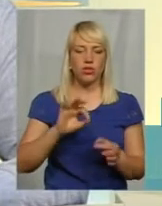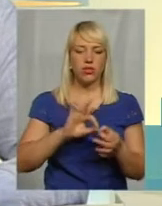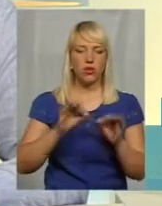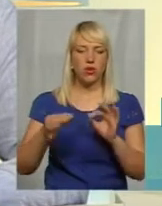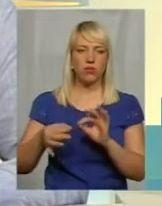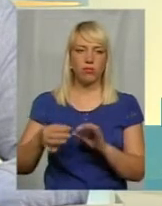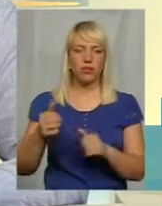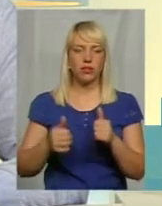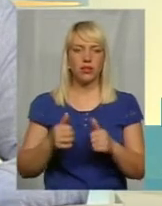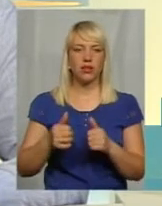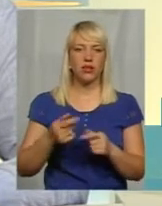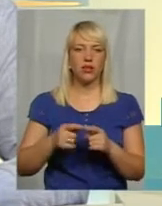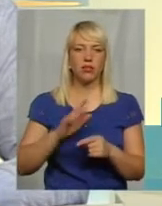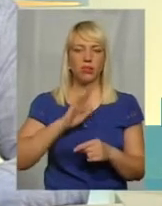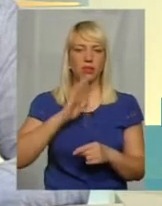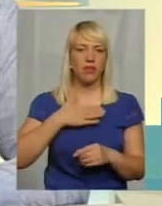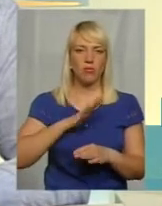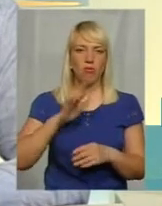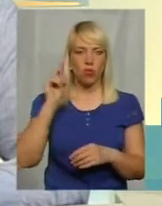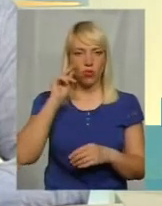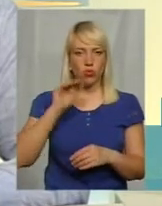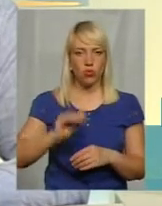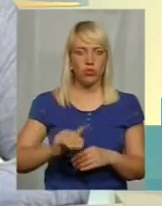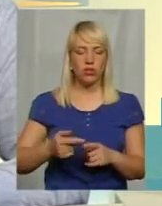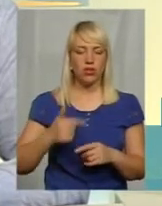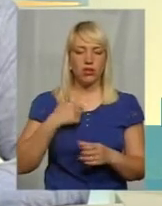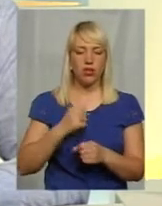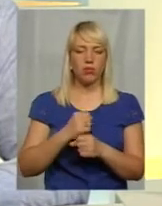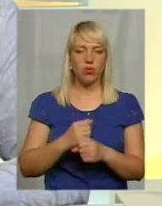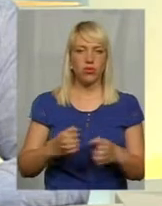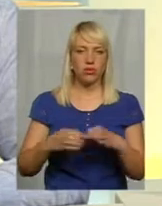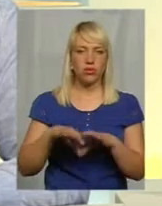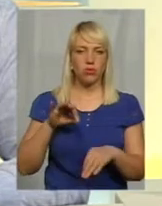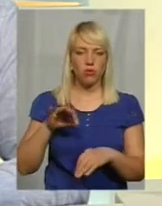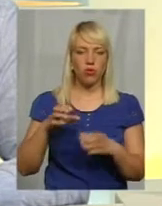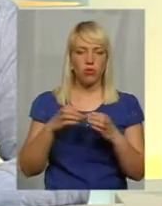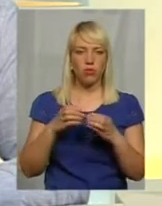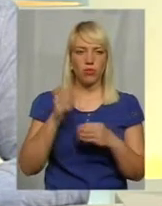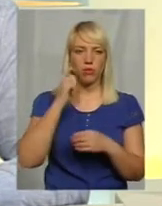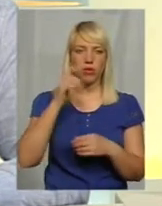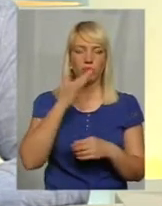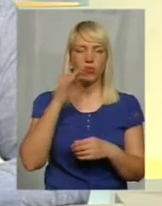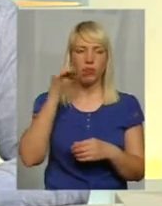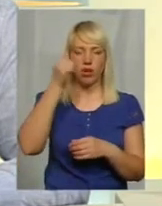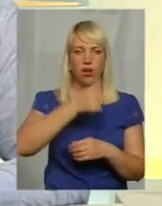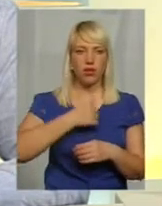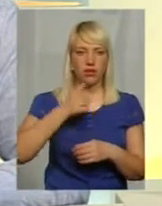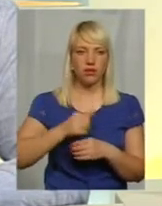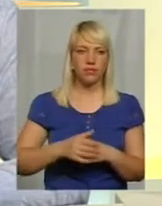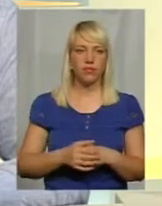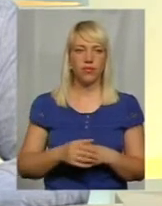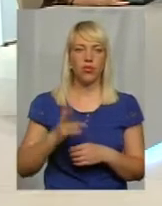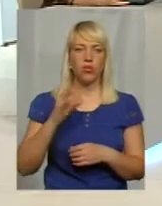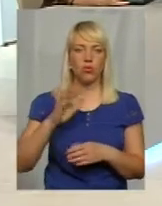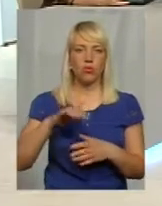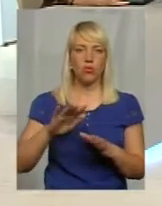але це був не мій ученик. я працювався. сборной командою України багато років. Потім